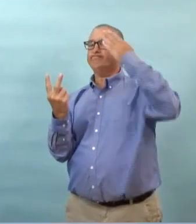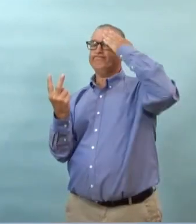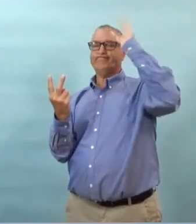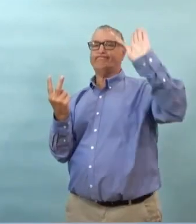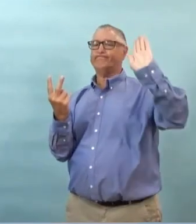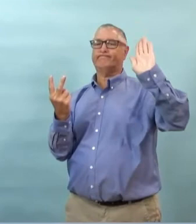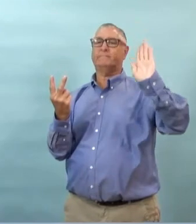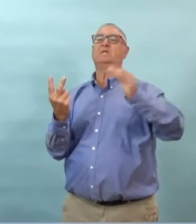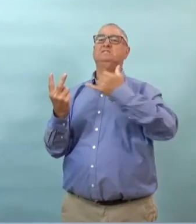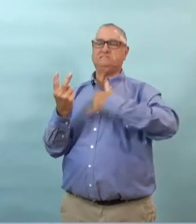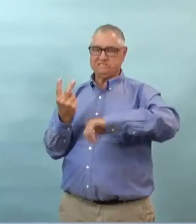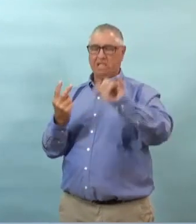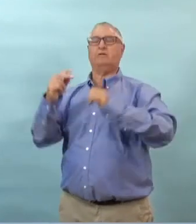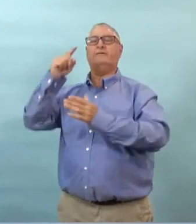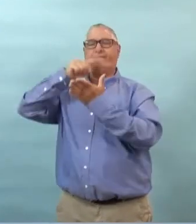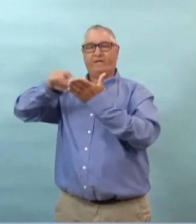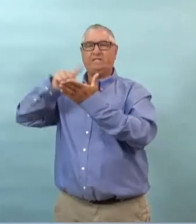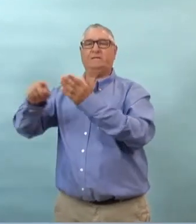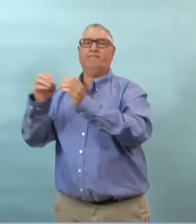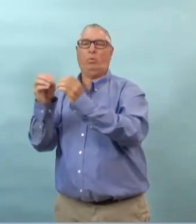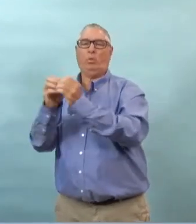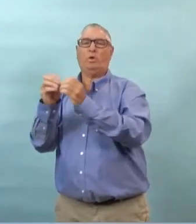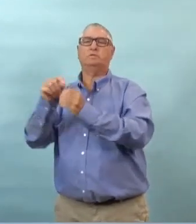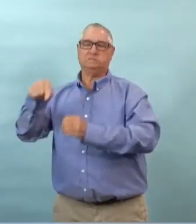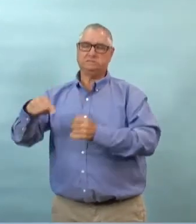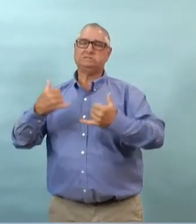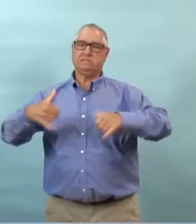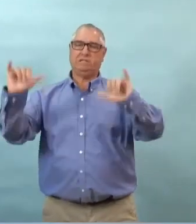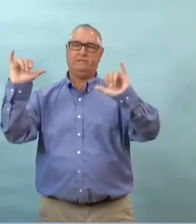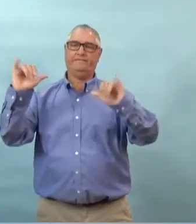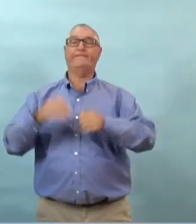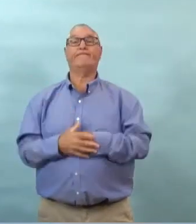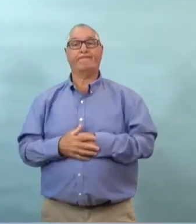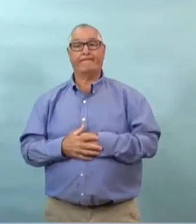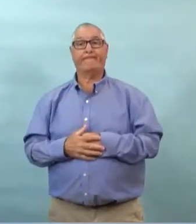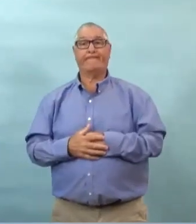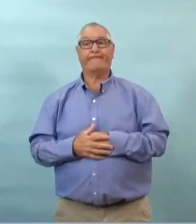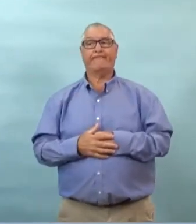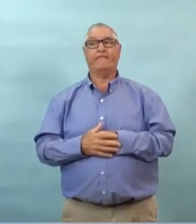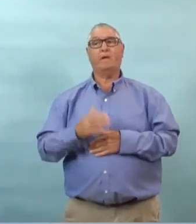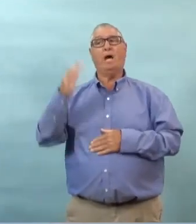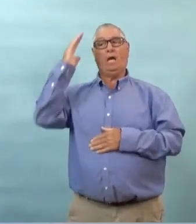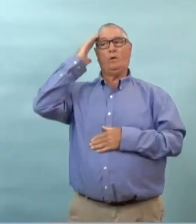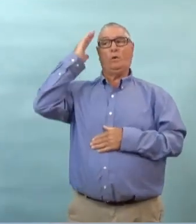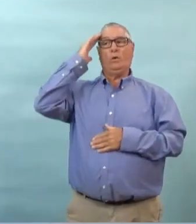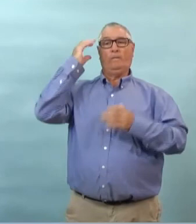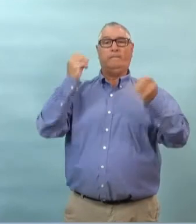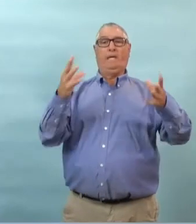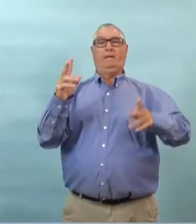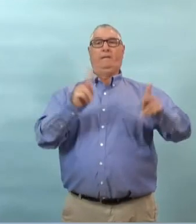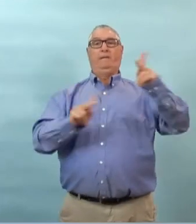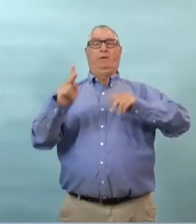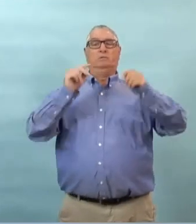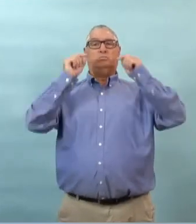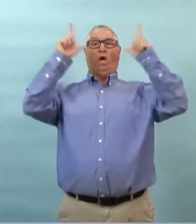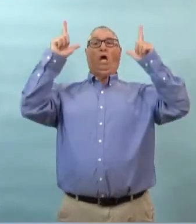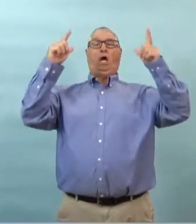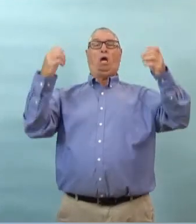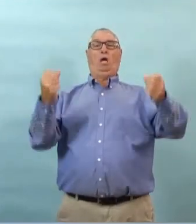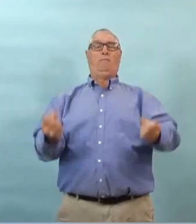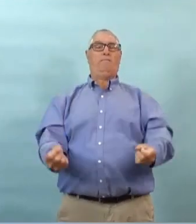maison je crois que c'est un des taux de transmission le plus élevé qu'on a vu sur quelques périodes que ce soit